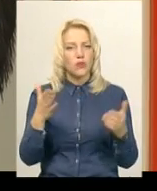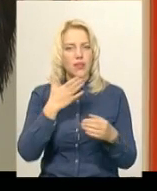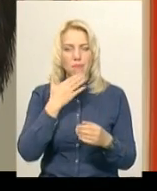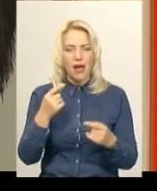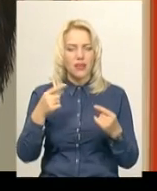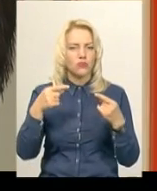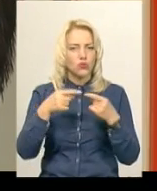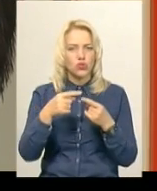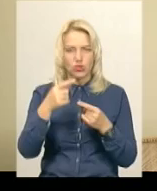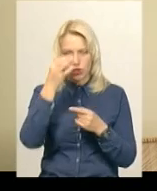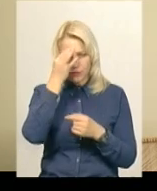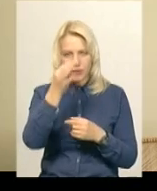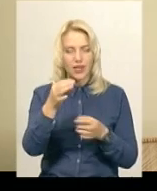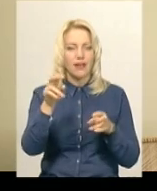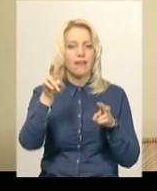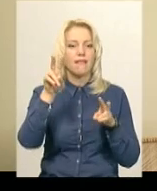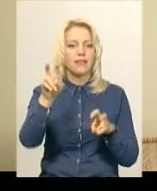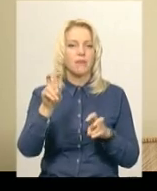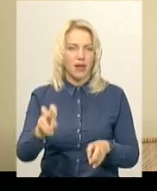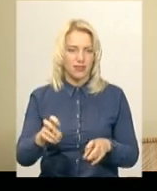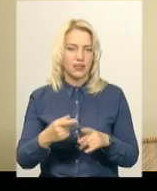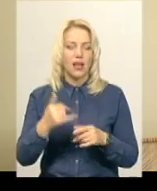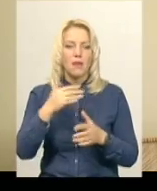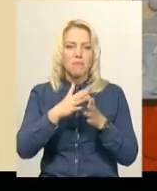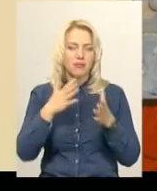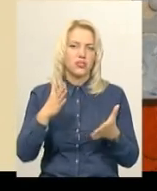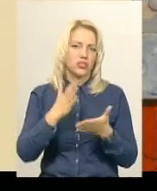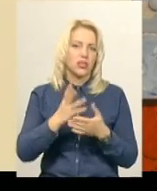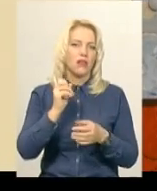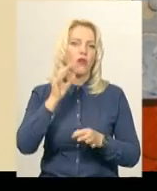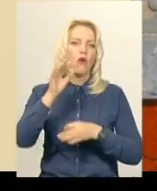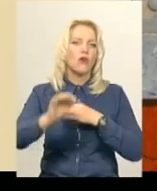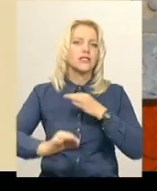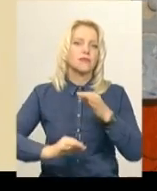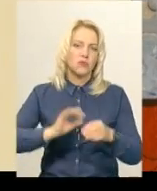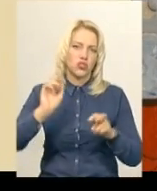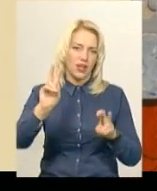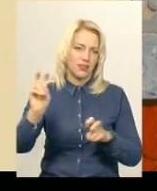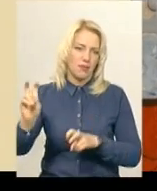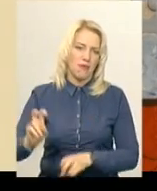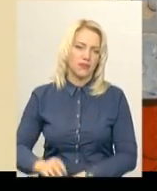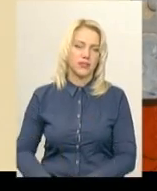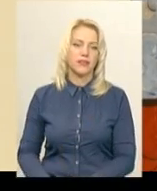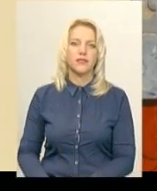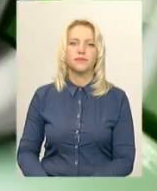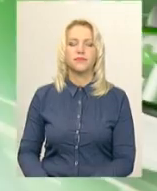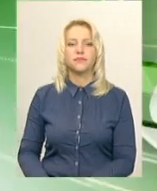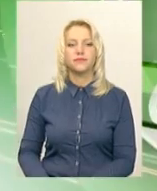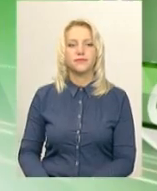та зауважила, цьогоріч переважає космічна тематика. Анастасія Олексюк, Олександр Горішевський, новини Поділля Центр.